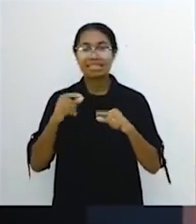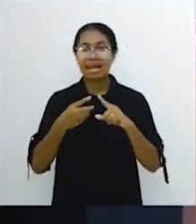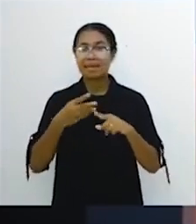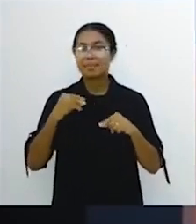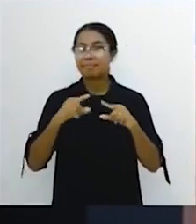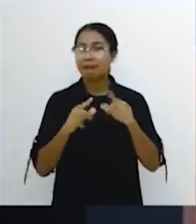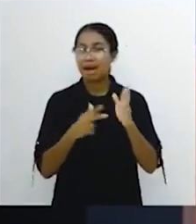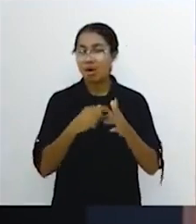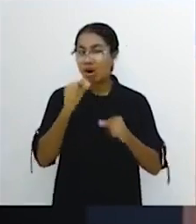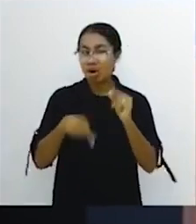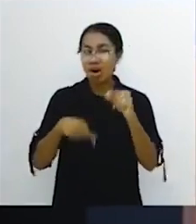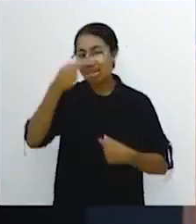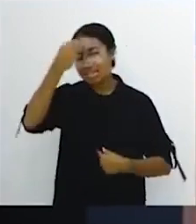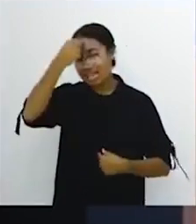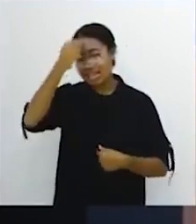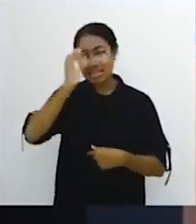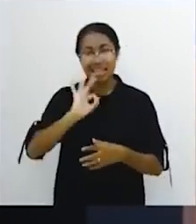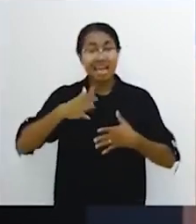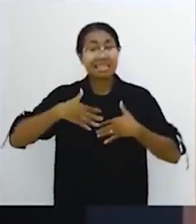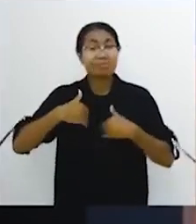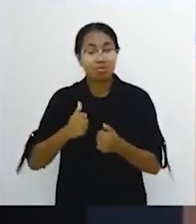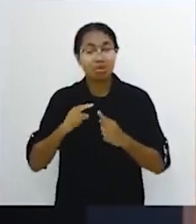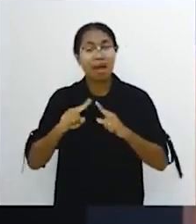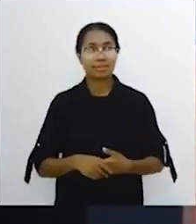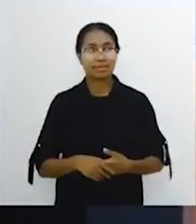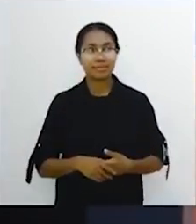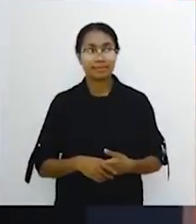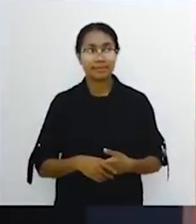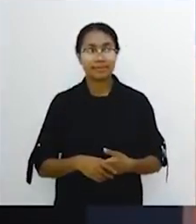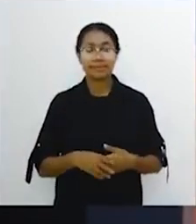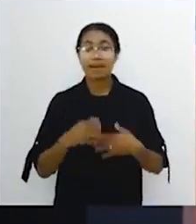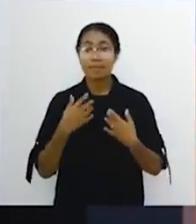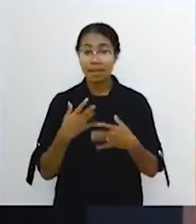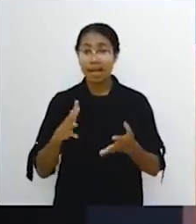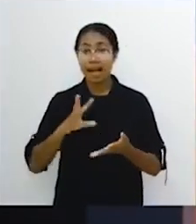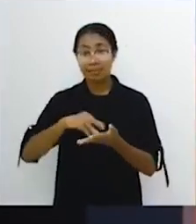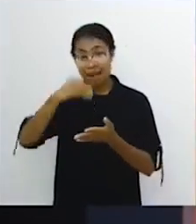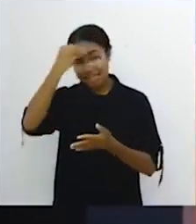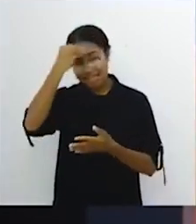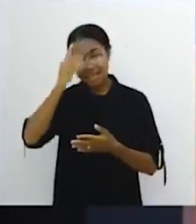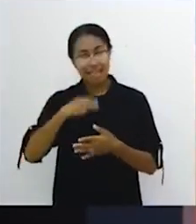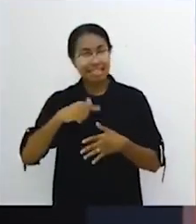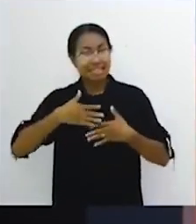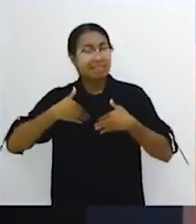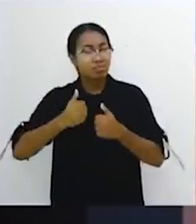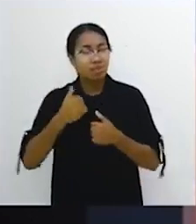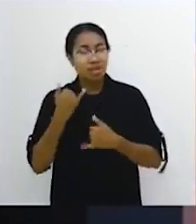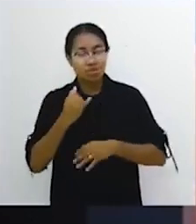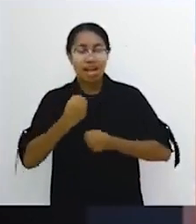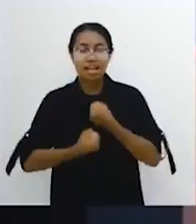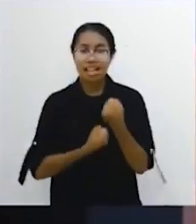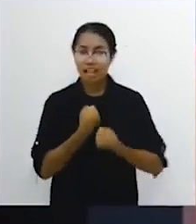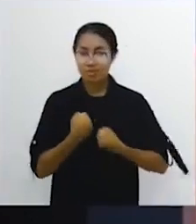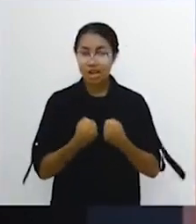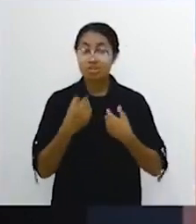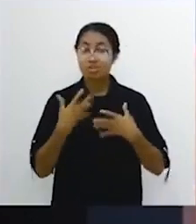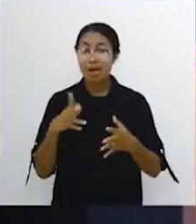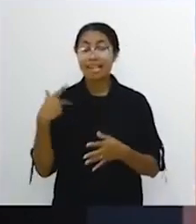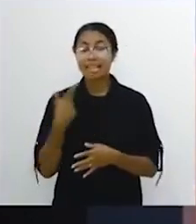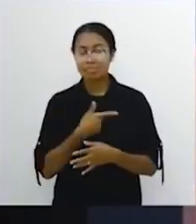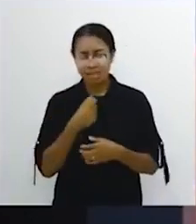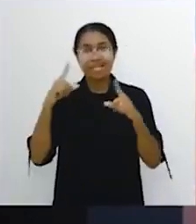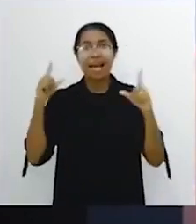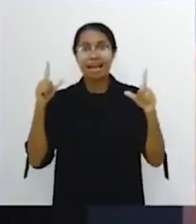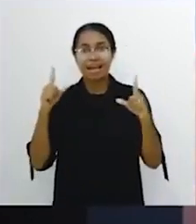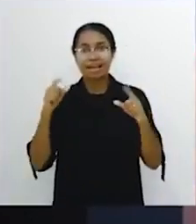Orang sakit tidak disembuhkan. Tapi dia tetap memuliakan Tuhan. Biarlah belajar dari kesembuhan yang Yesus lakukan. Supaya kita peka